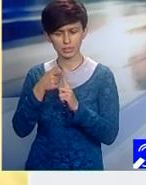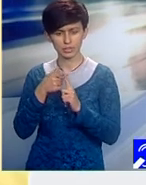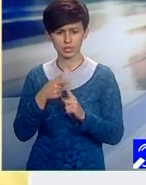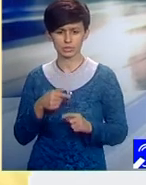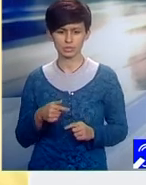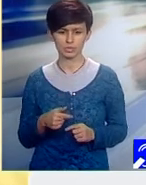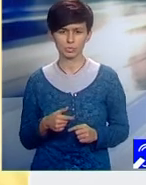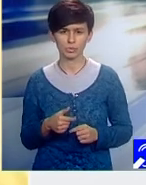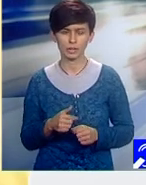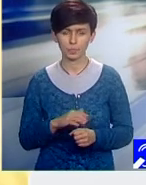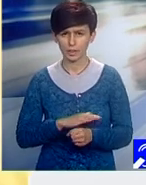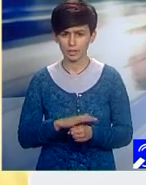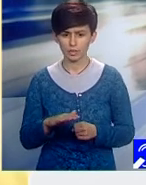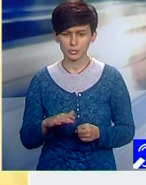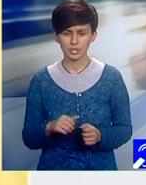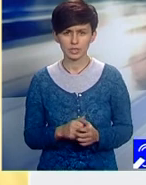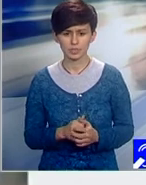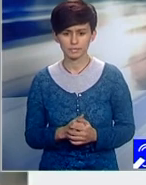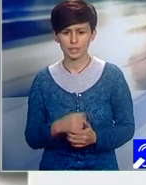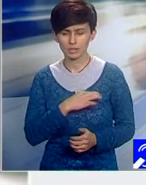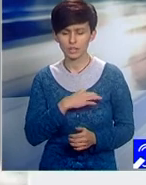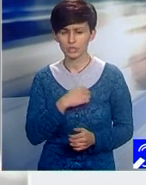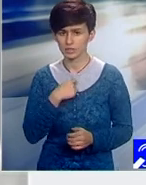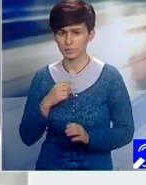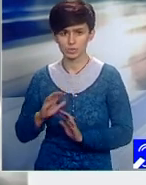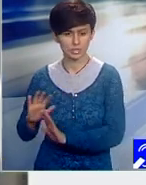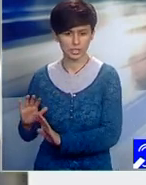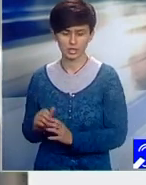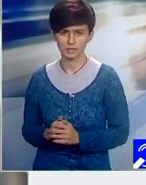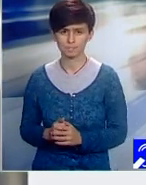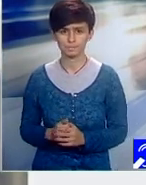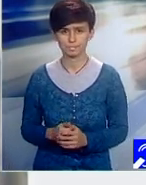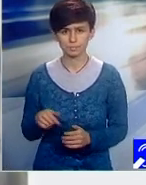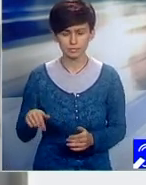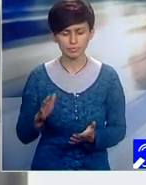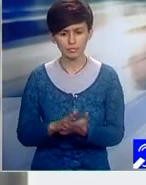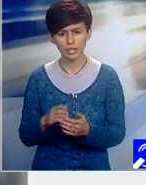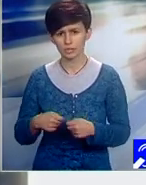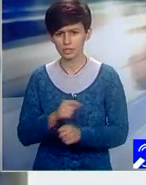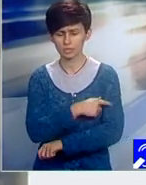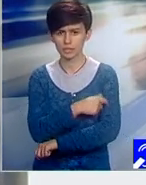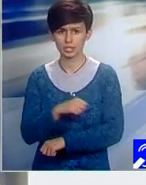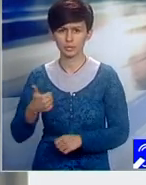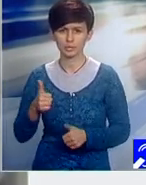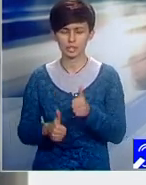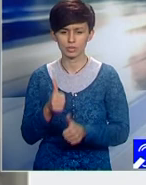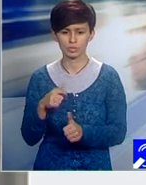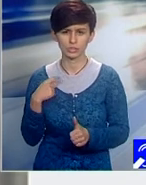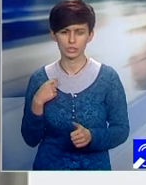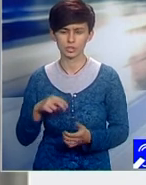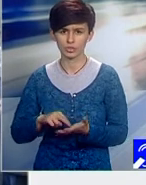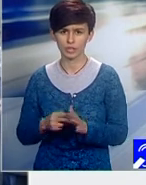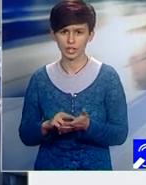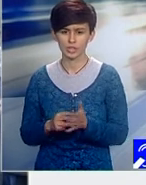ceea ce e lipsat din spitale. În universităță și-o pot retrage. Ordonanța se va aplica în toate spitalele din țară. Primele concursuri, după nouile reguli, vor fi